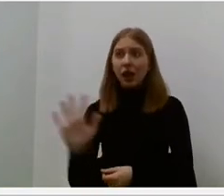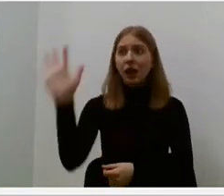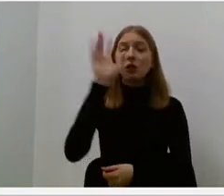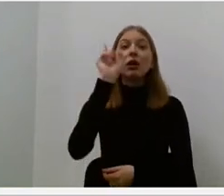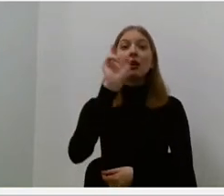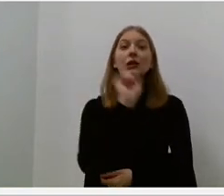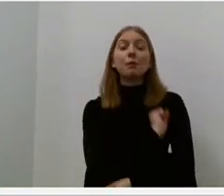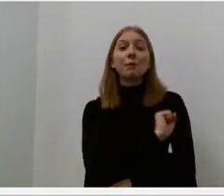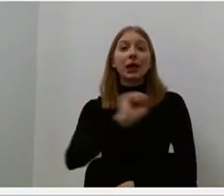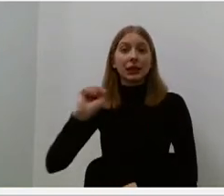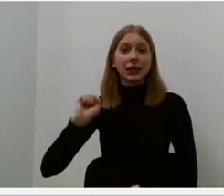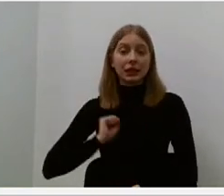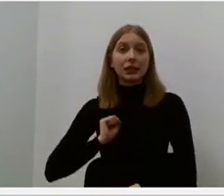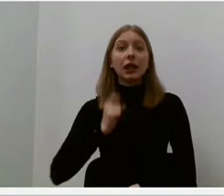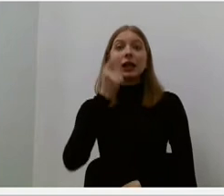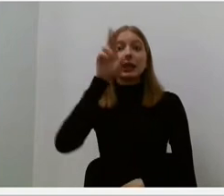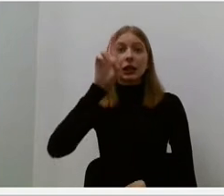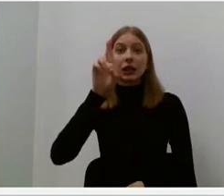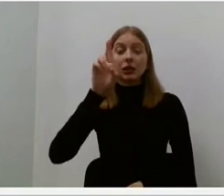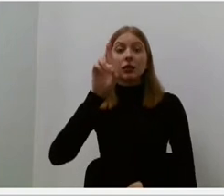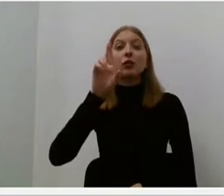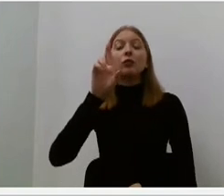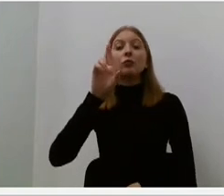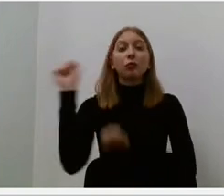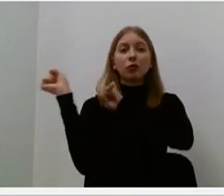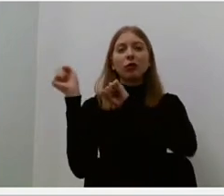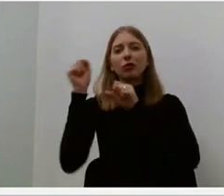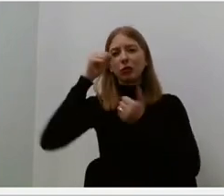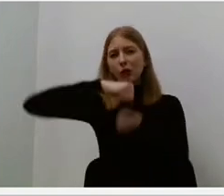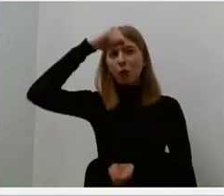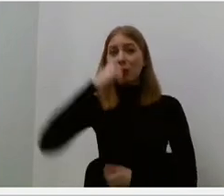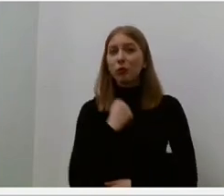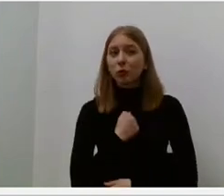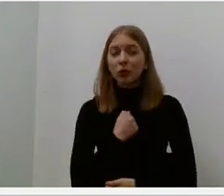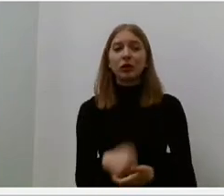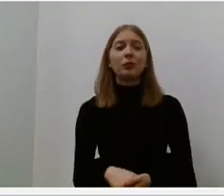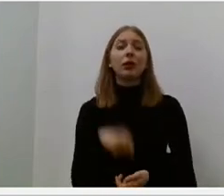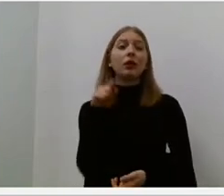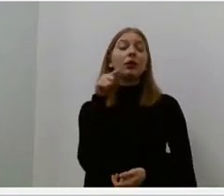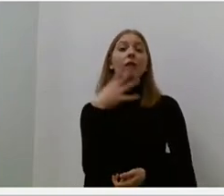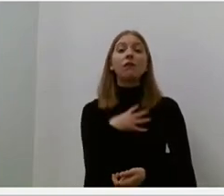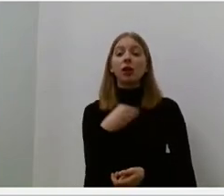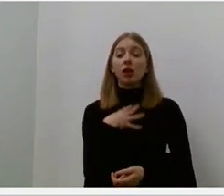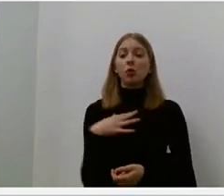mokslų daktoro laipsnį, gydytoje ir visomenininkė, daug nusipelnusi Vilniaus kraštoj.